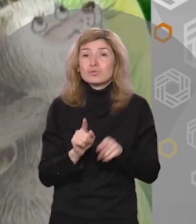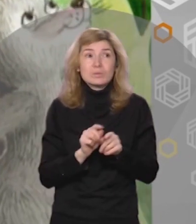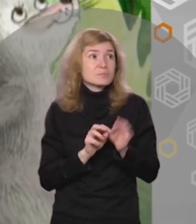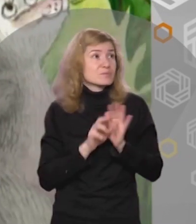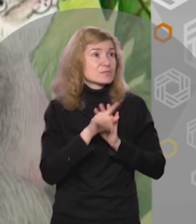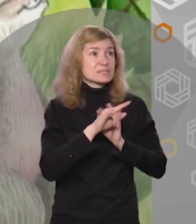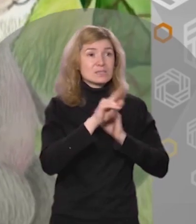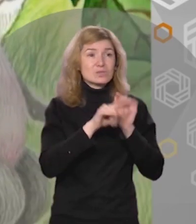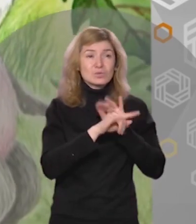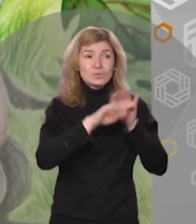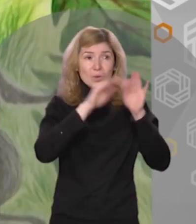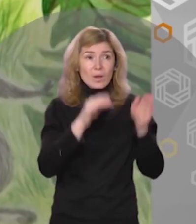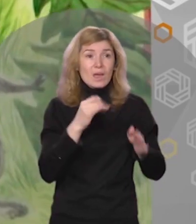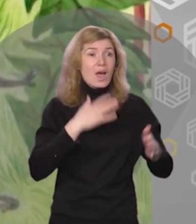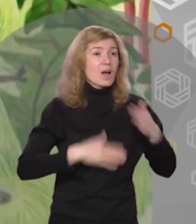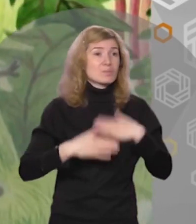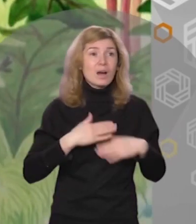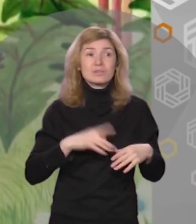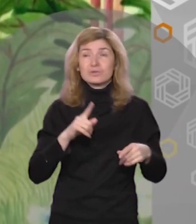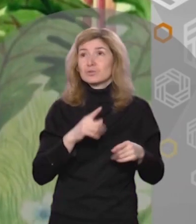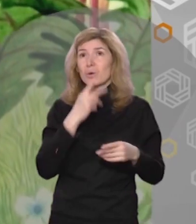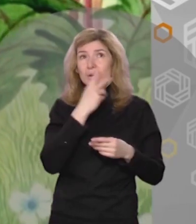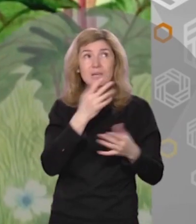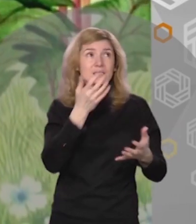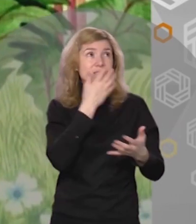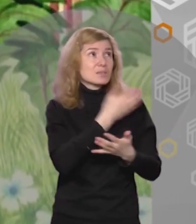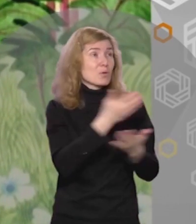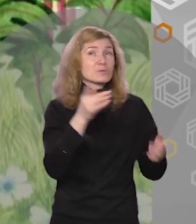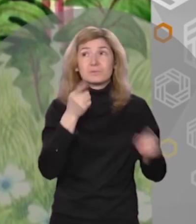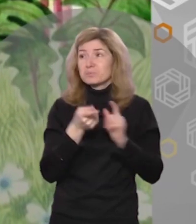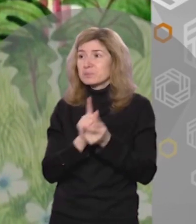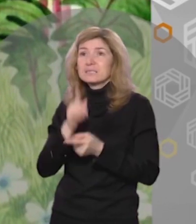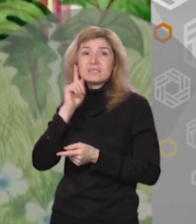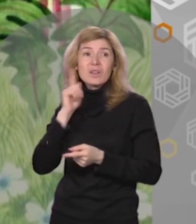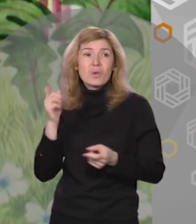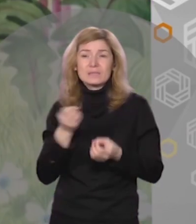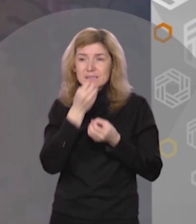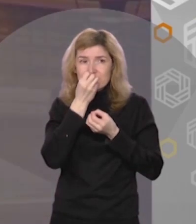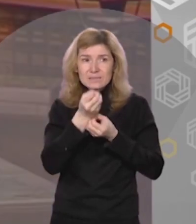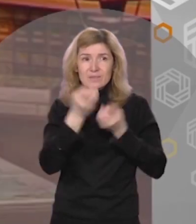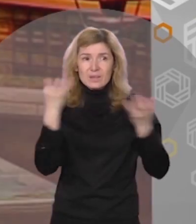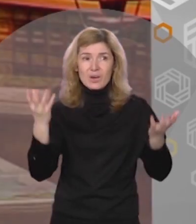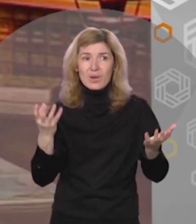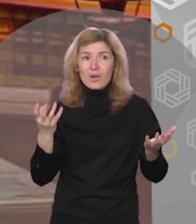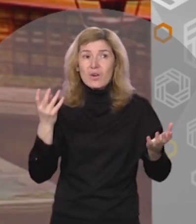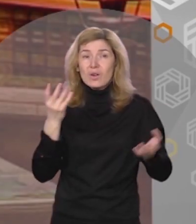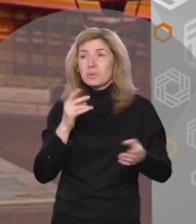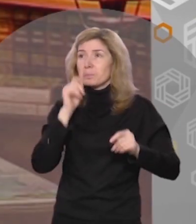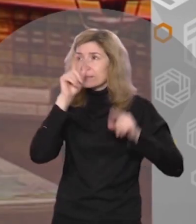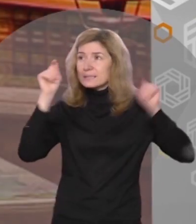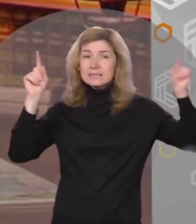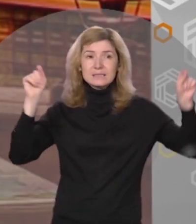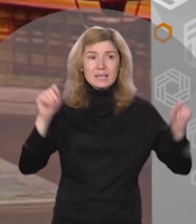вылез из норки и очень обрадовался, что наверху тепло, что все вокруг зеленеет и расцветает. На лугу щебетали